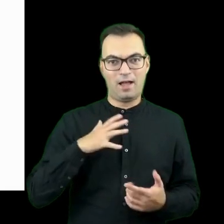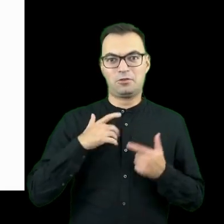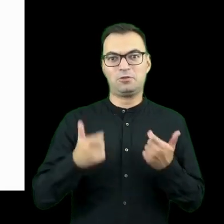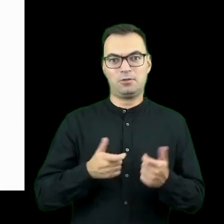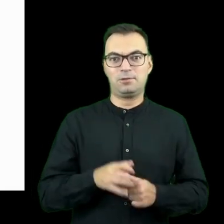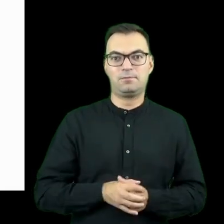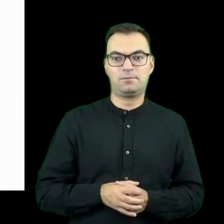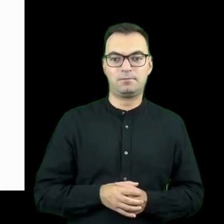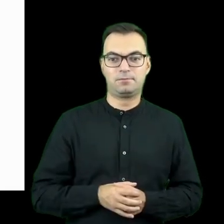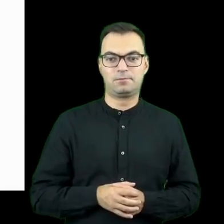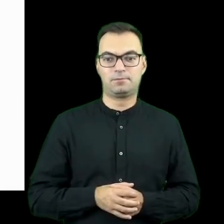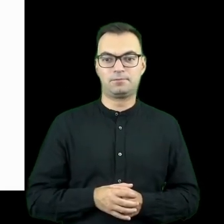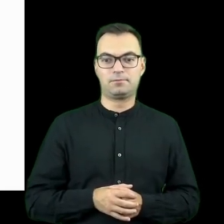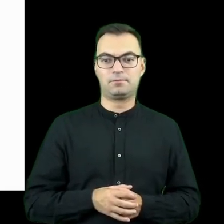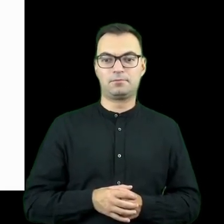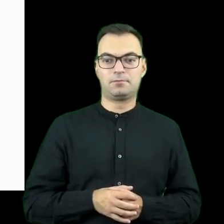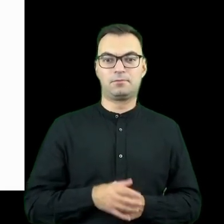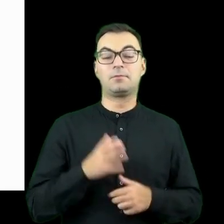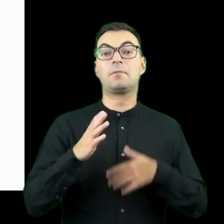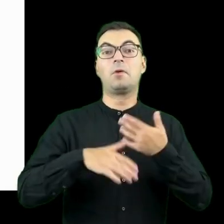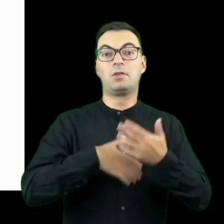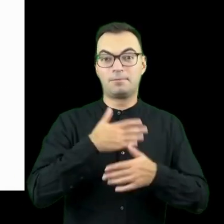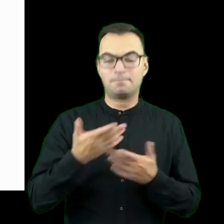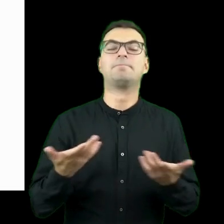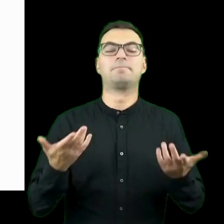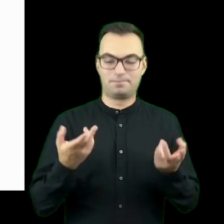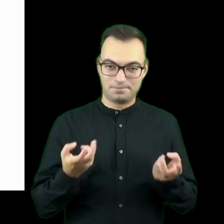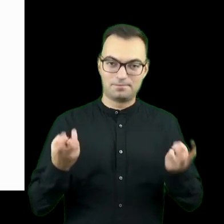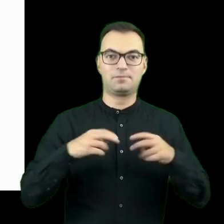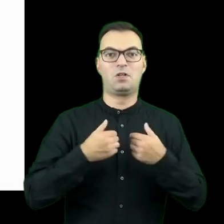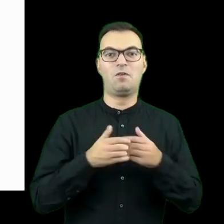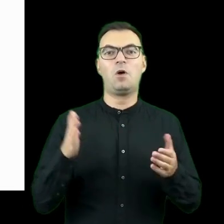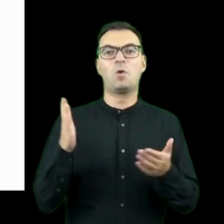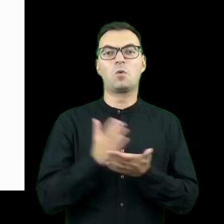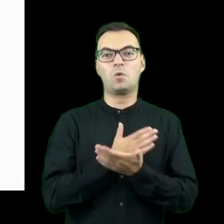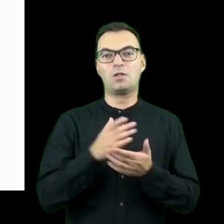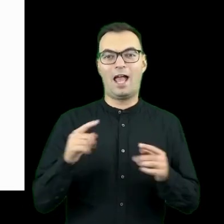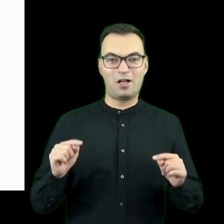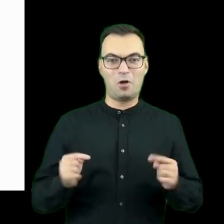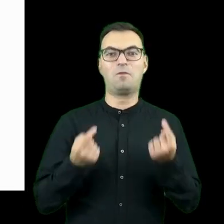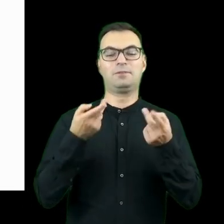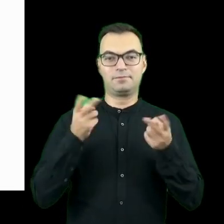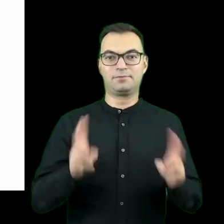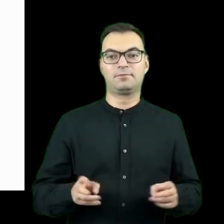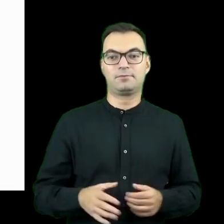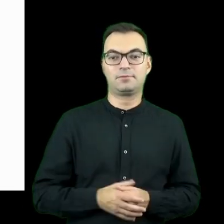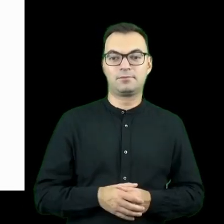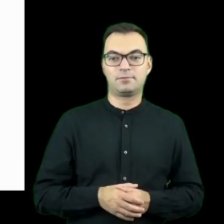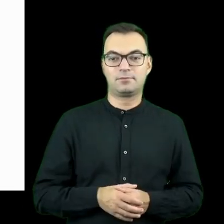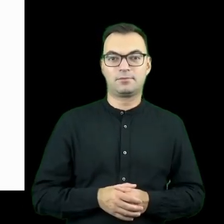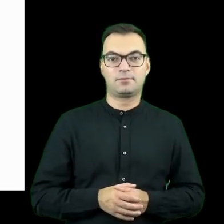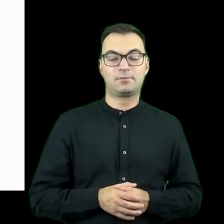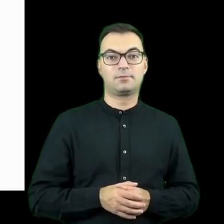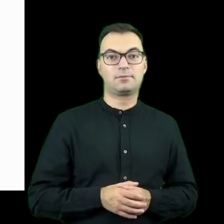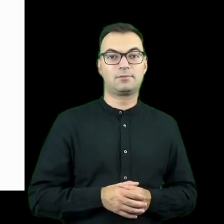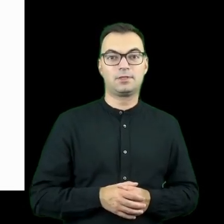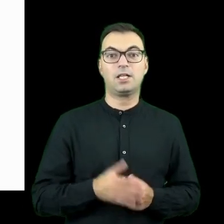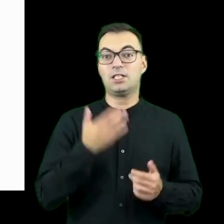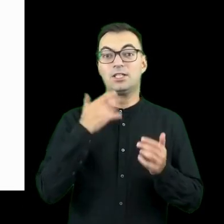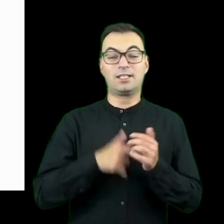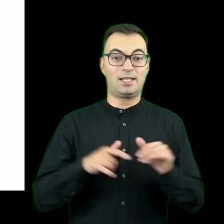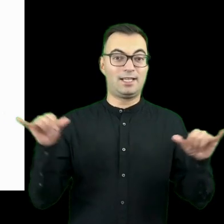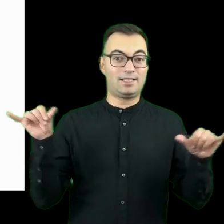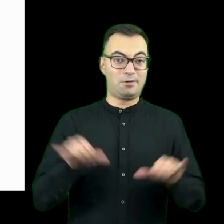coś takiego zrobić i przełożyło się to na otwarcie kuchni konfliktu. No i ostatecznie ten lokal